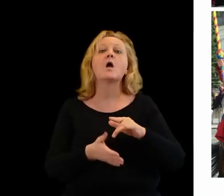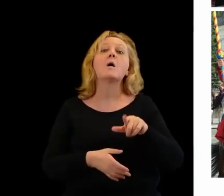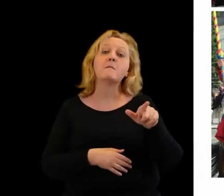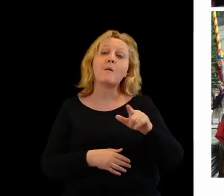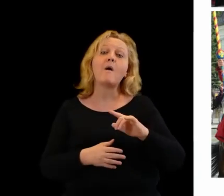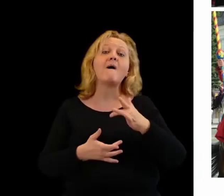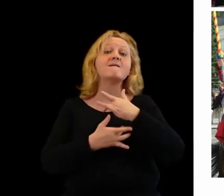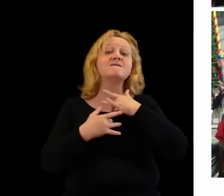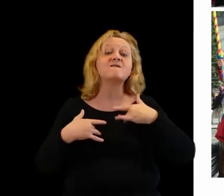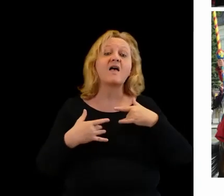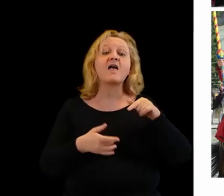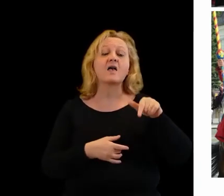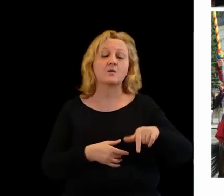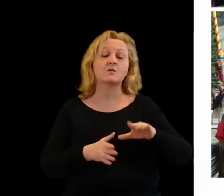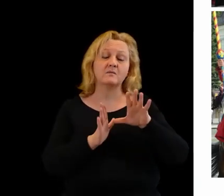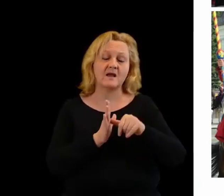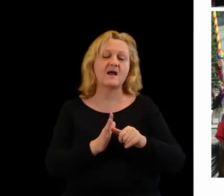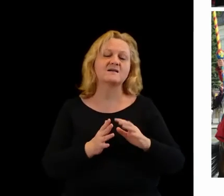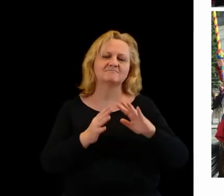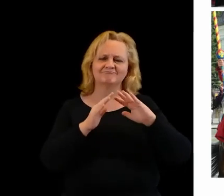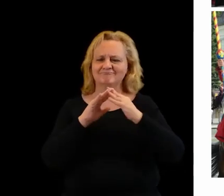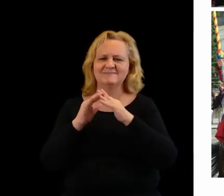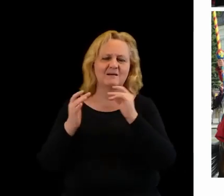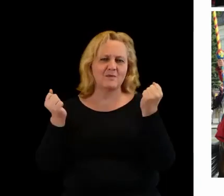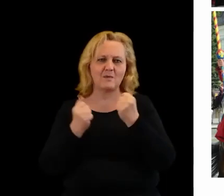miastem naprawdę pięknym, barokowym.